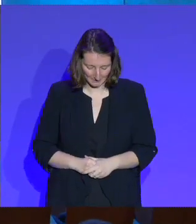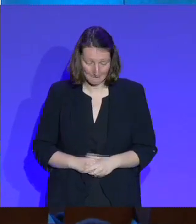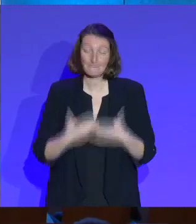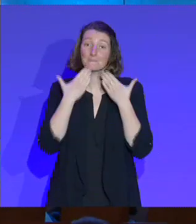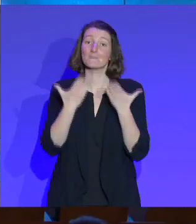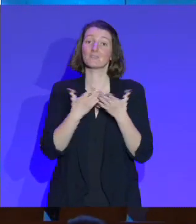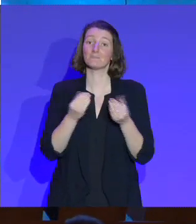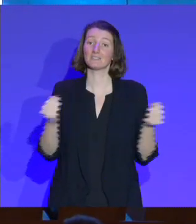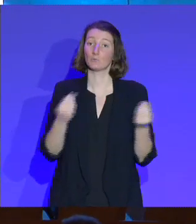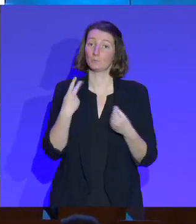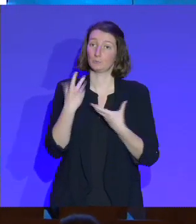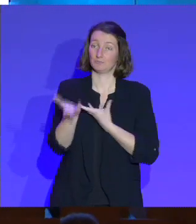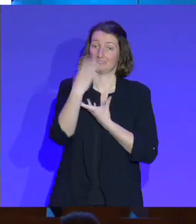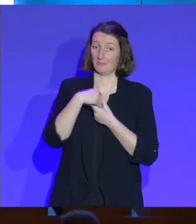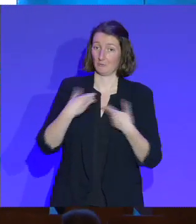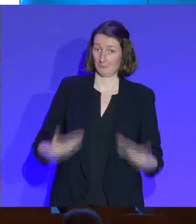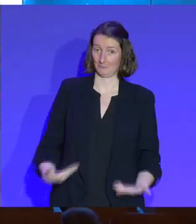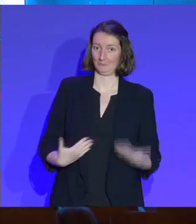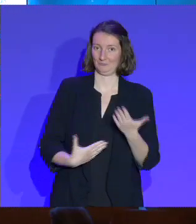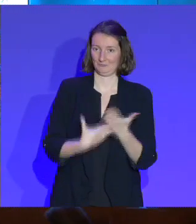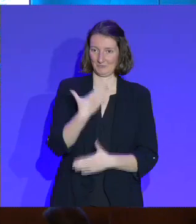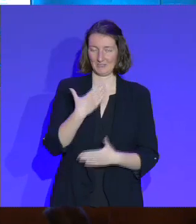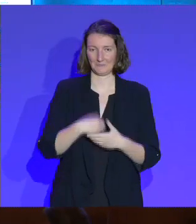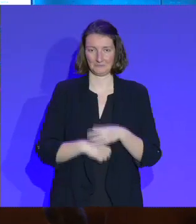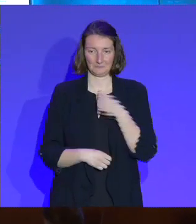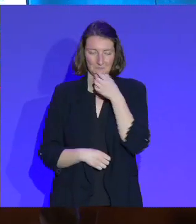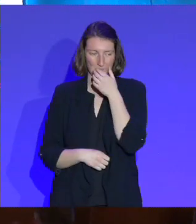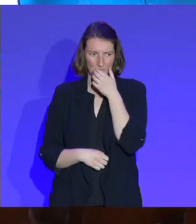Merci de votre présence parmi nous ce matin.